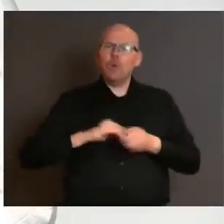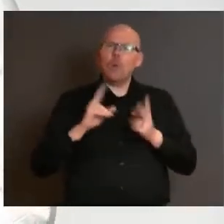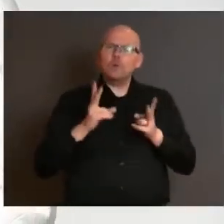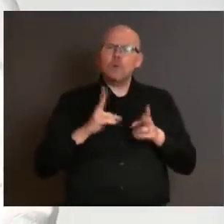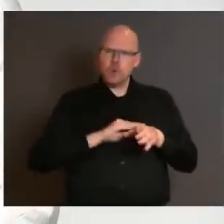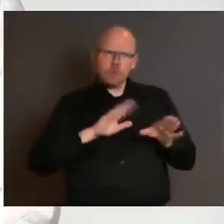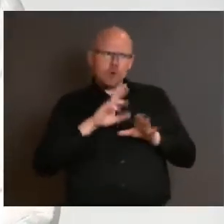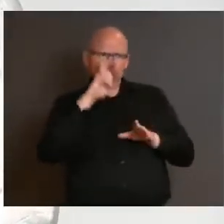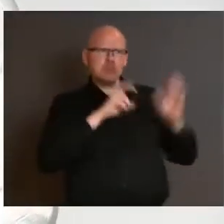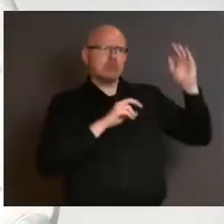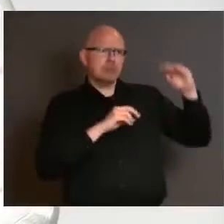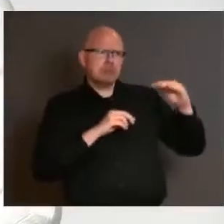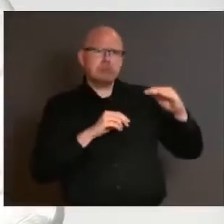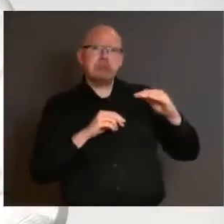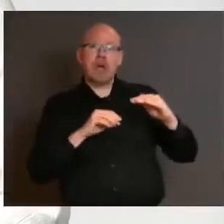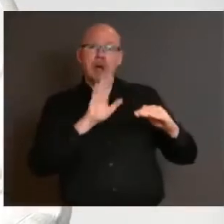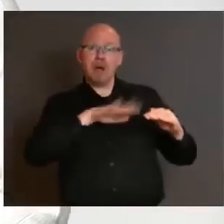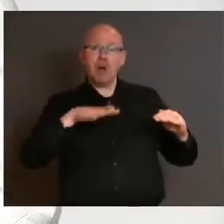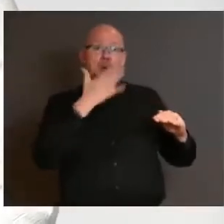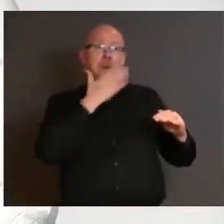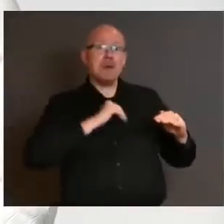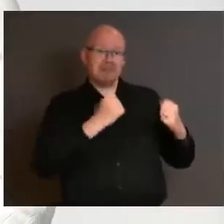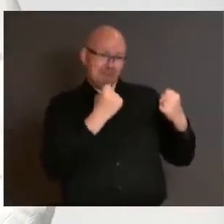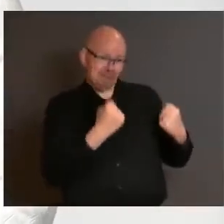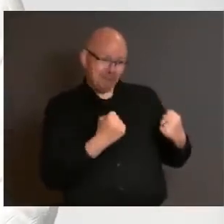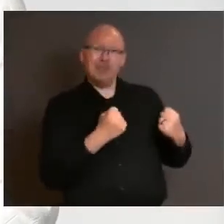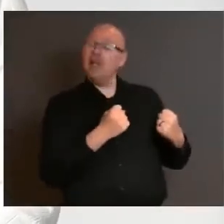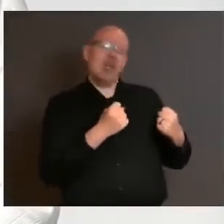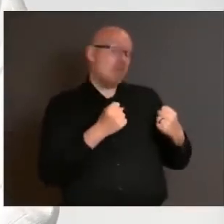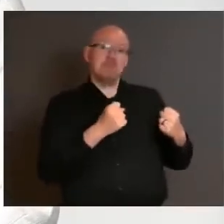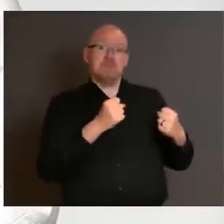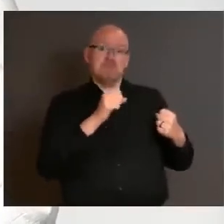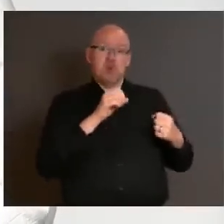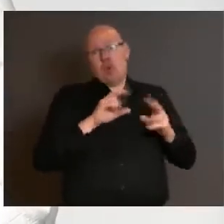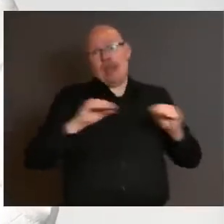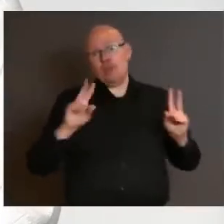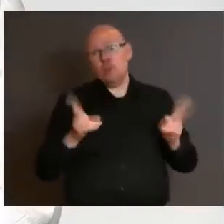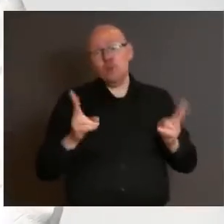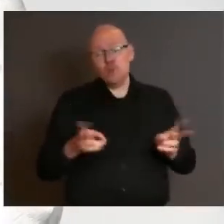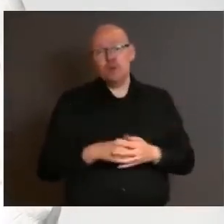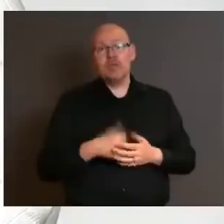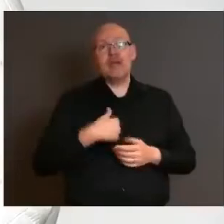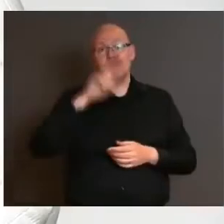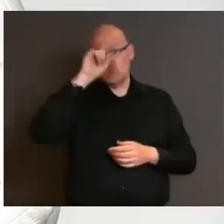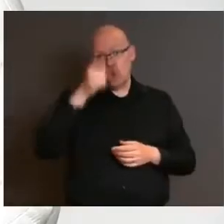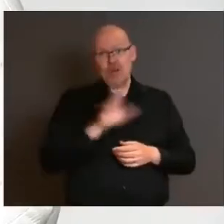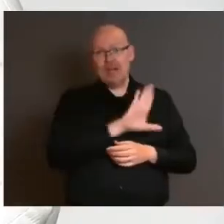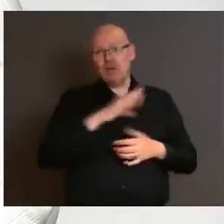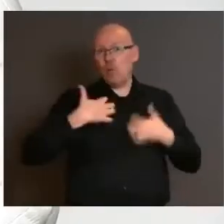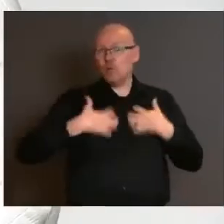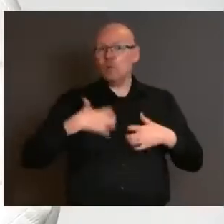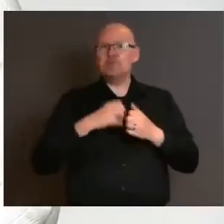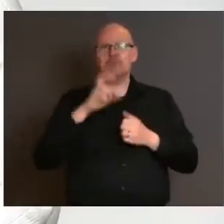på sjukvården av barn och unga och inte heller av lärare. Jag kan förstå oron men vi ser